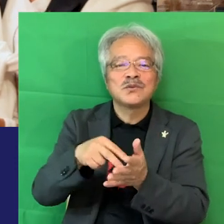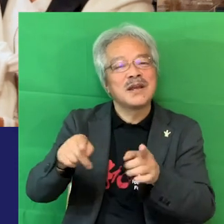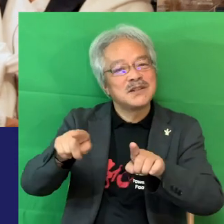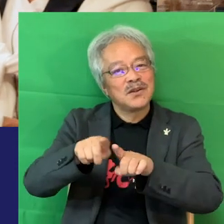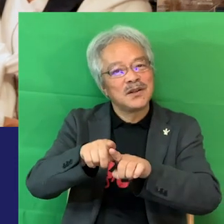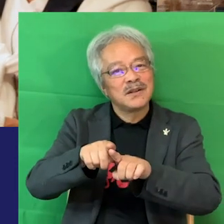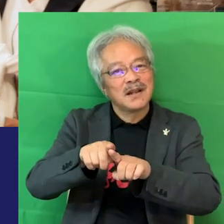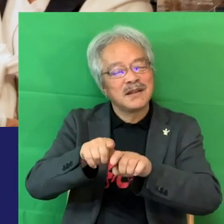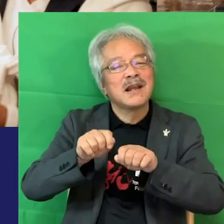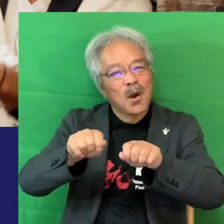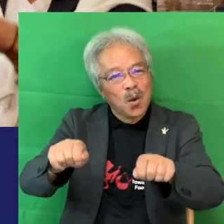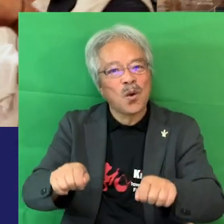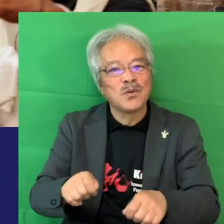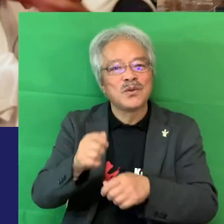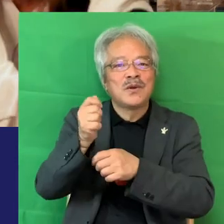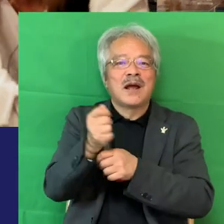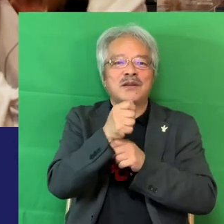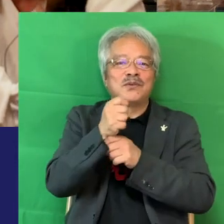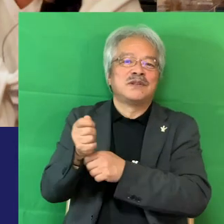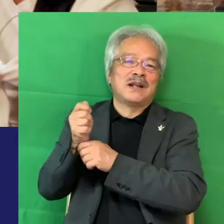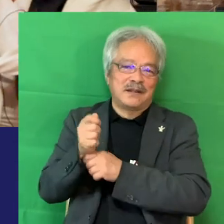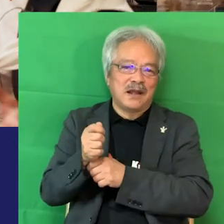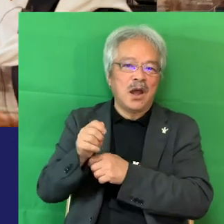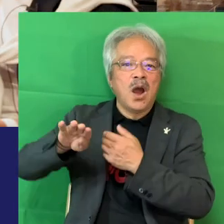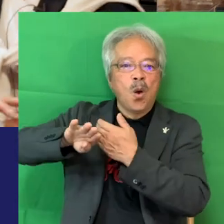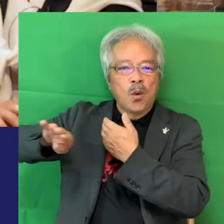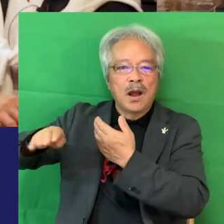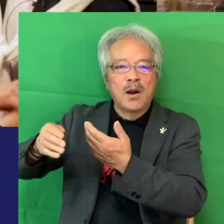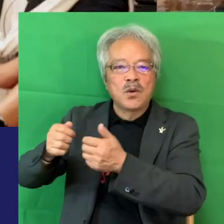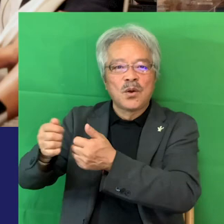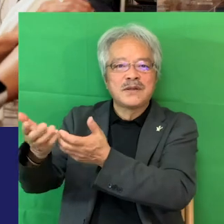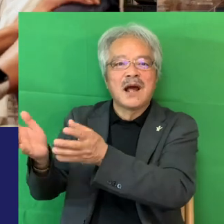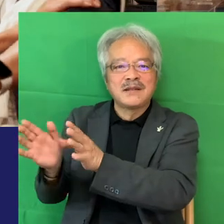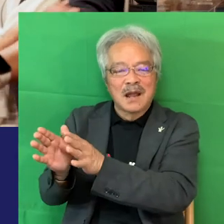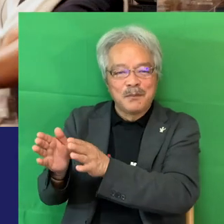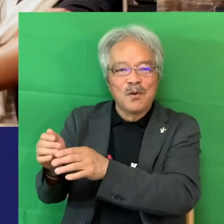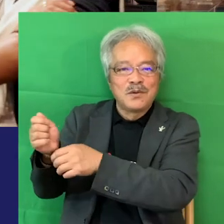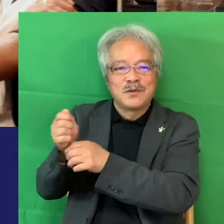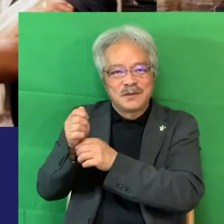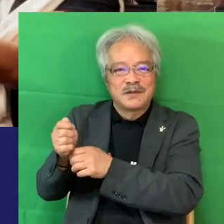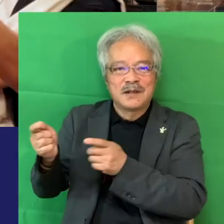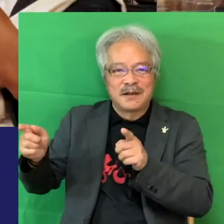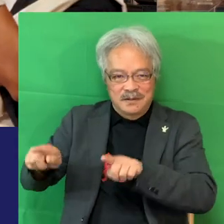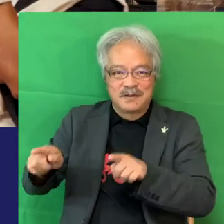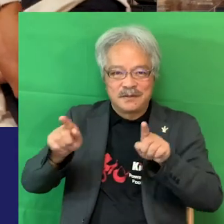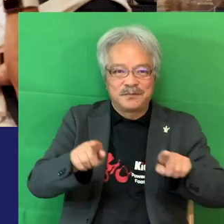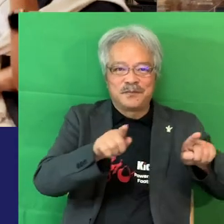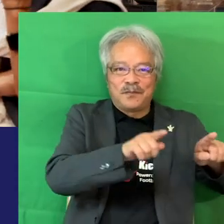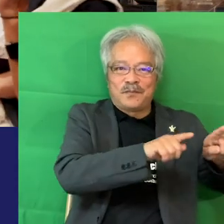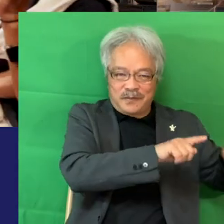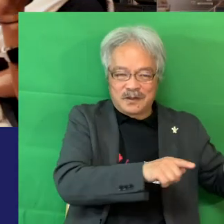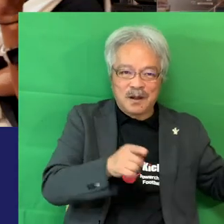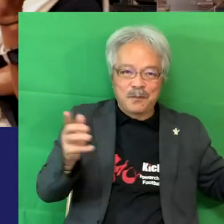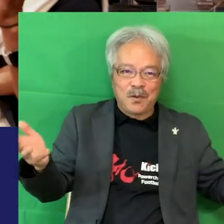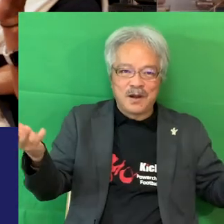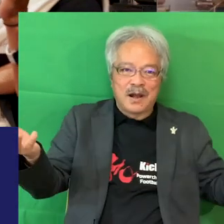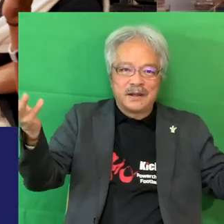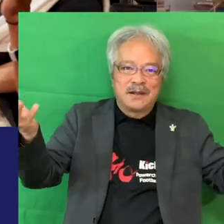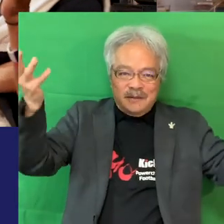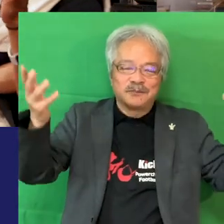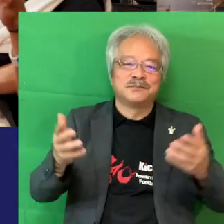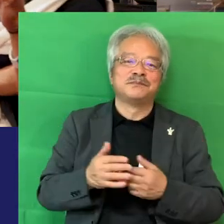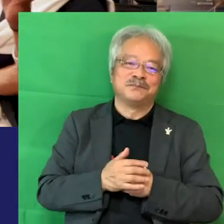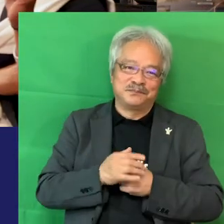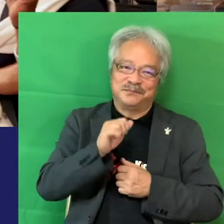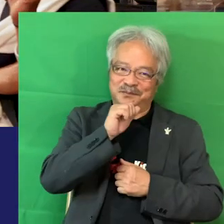ぜっていう旗振りをしていきながら他の競技団体ももっと一緒になってやってくれるとそうですねスポーツが変わってくるかなって思いますけども北沢さんを会長